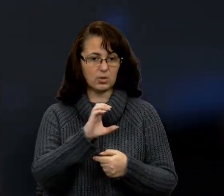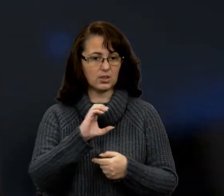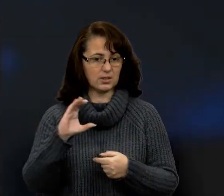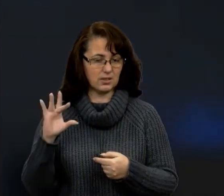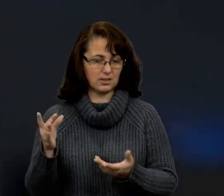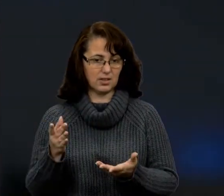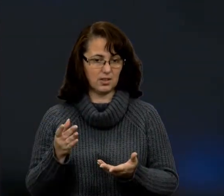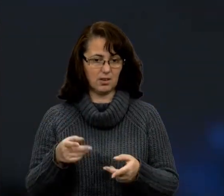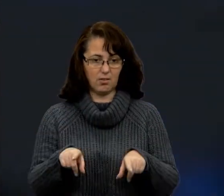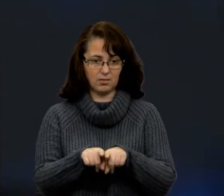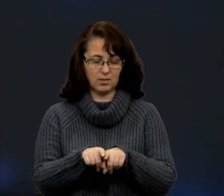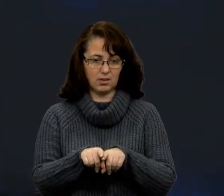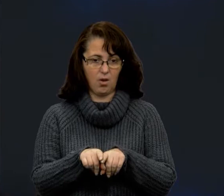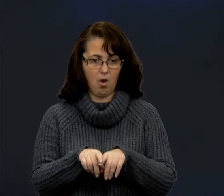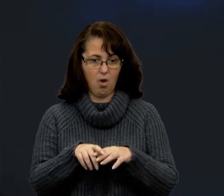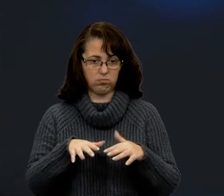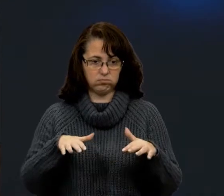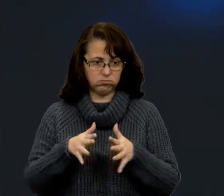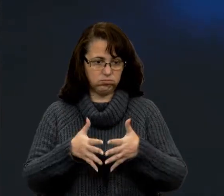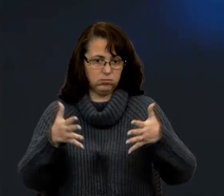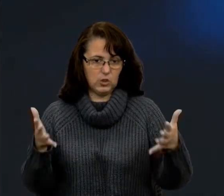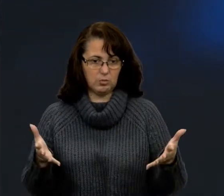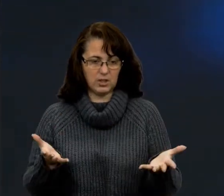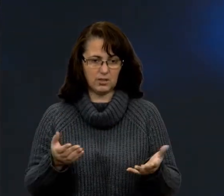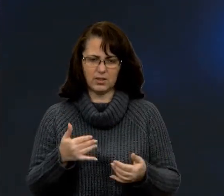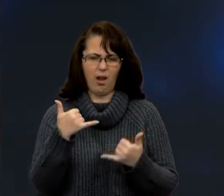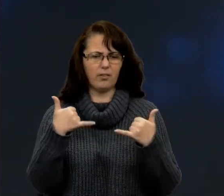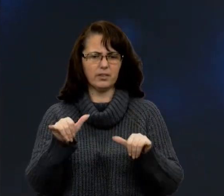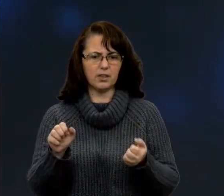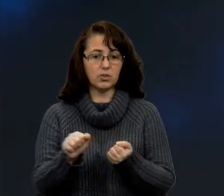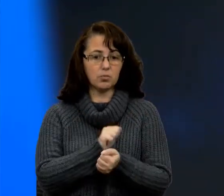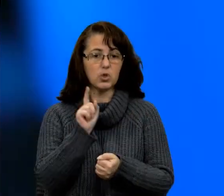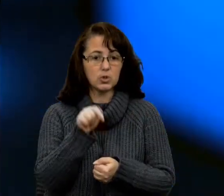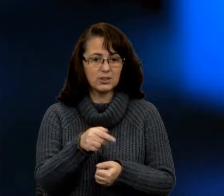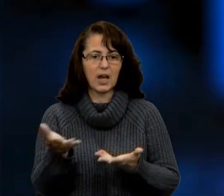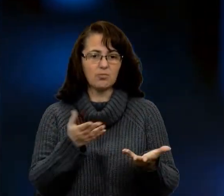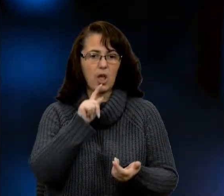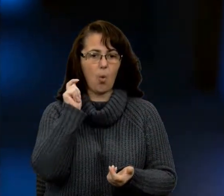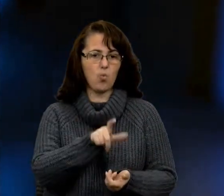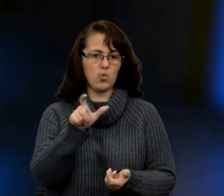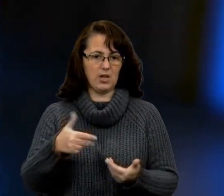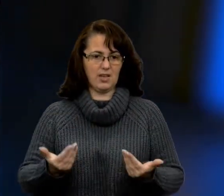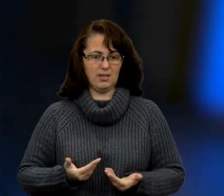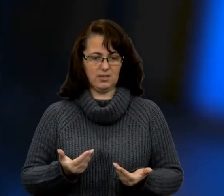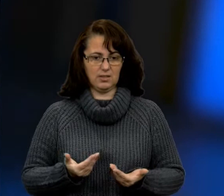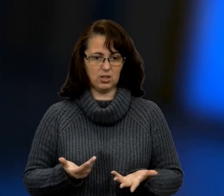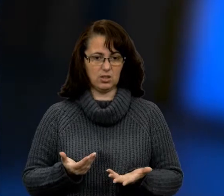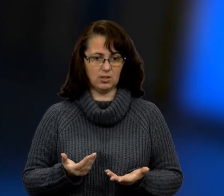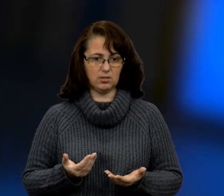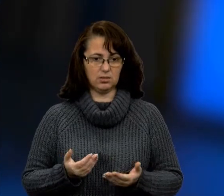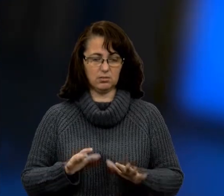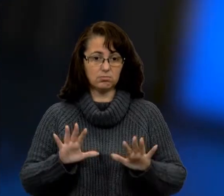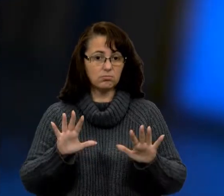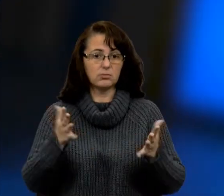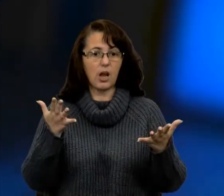в такому масштабі. Ну, щось така, якась дивна посуха там, де українці жили, то раптом на величезній